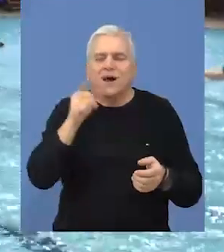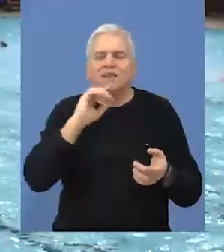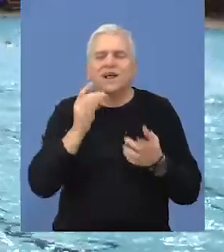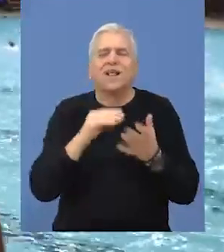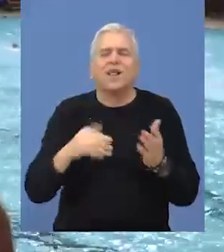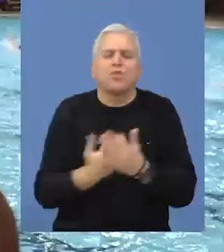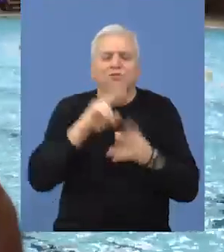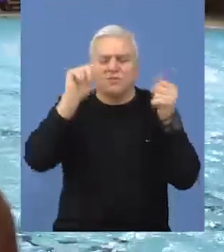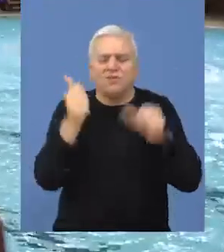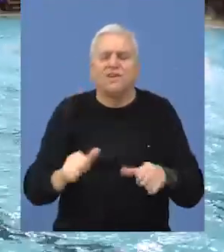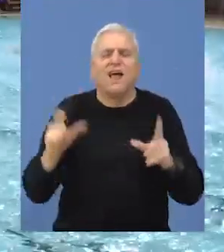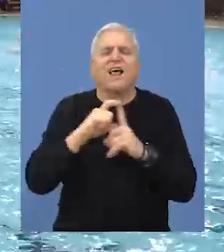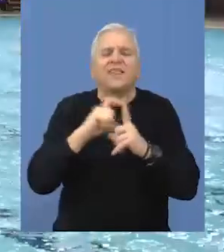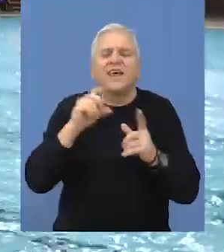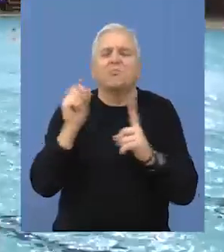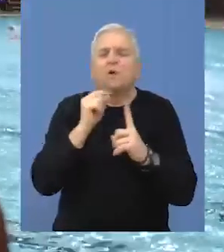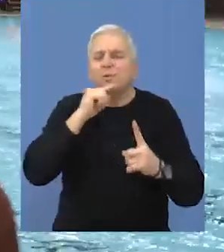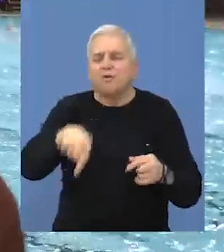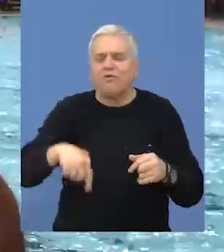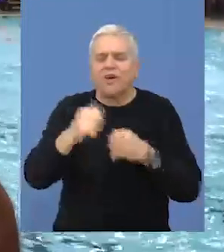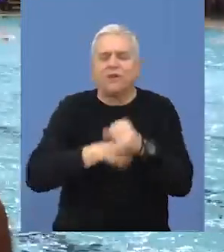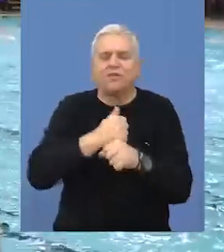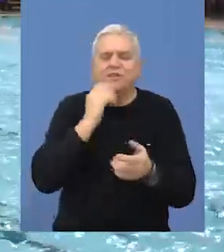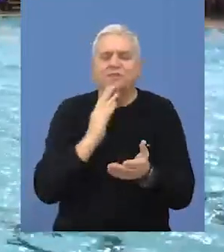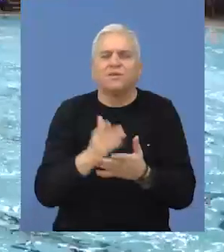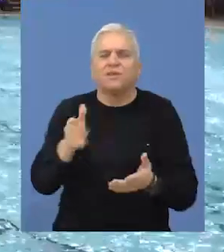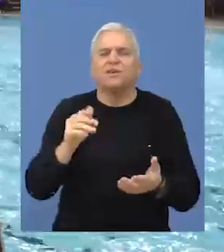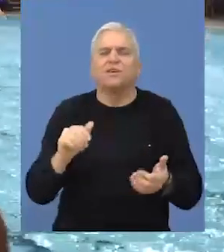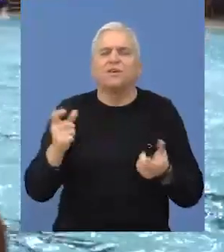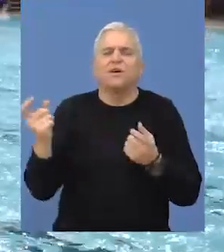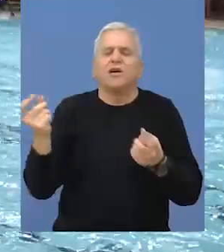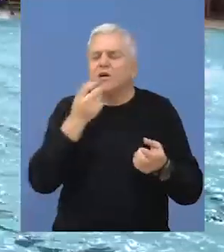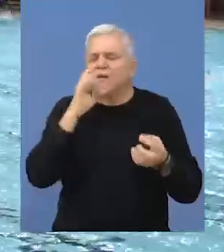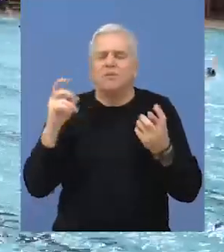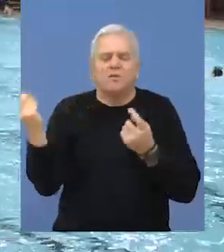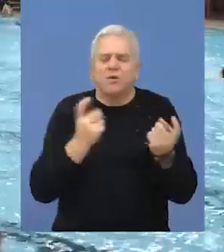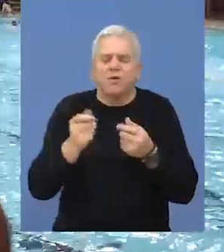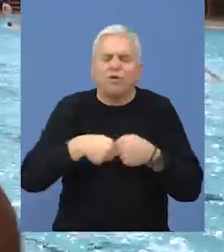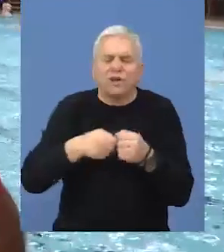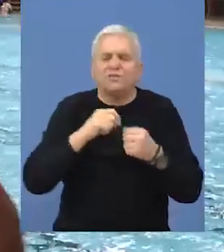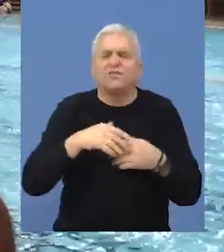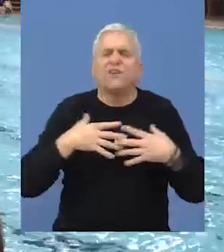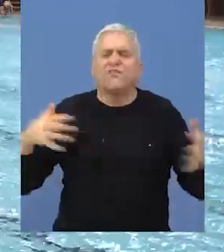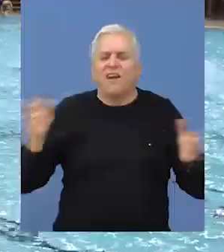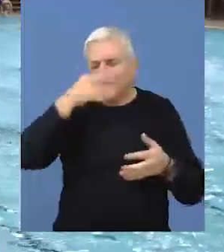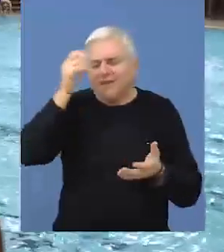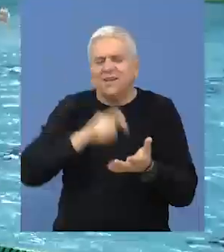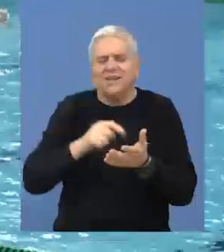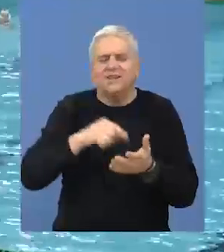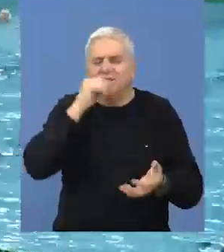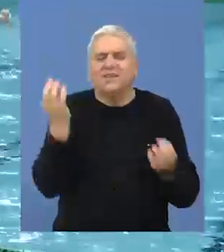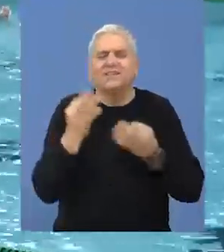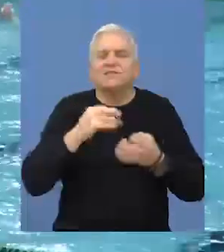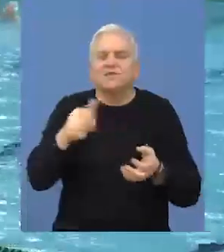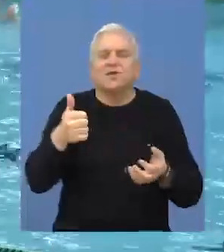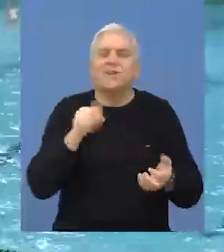još jedan od naših memorialnih turnira, to je Dejan Popov koji će ove godine biti u rekordnom broju jer